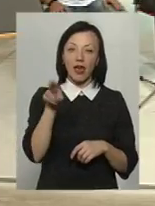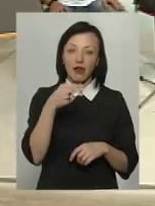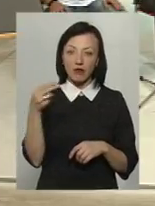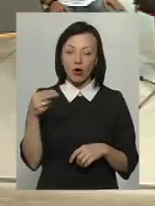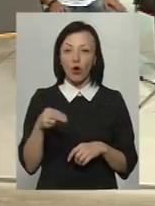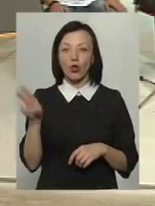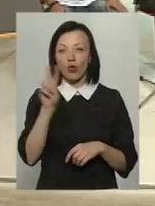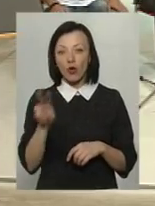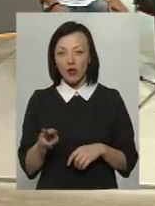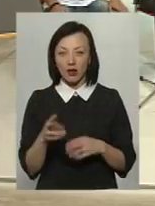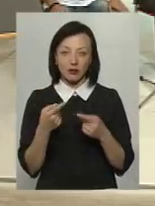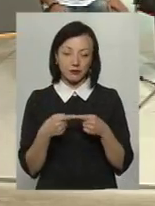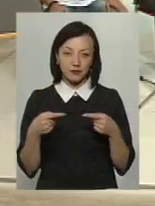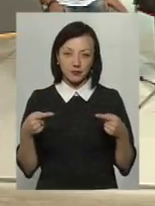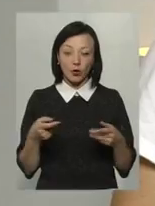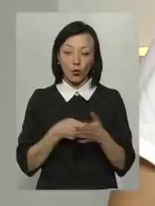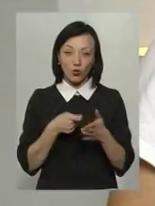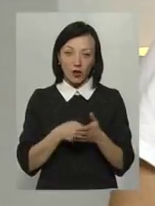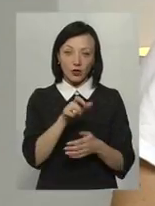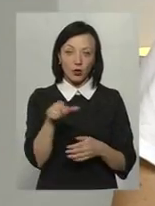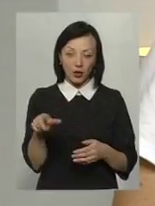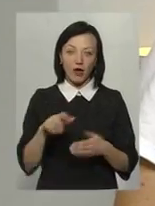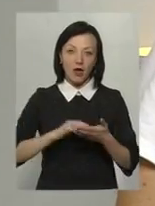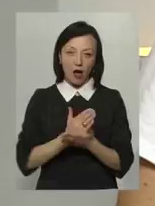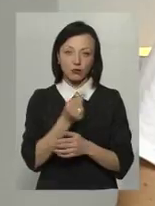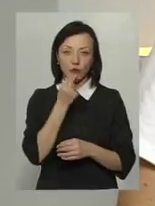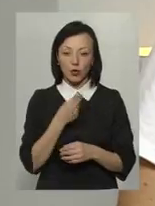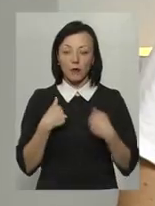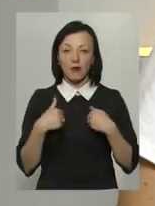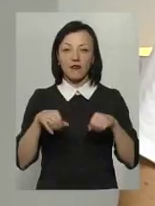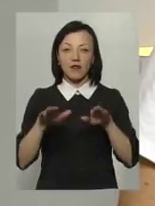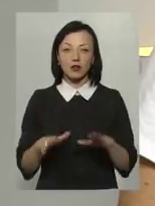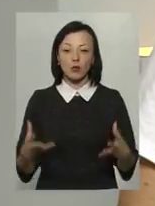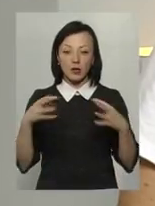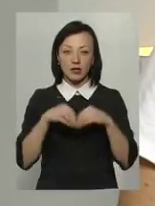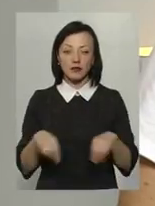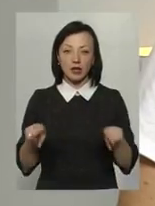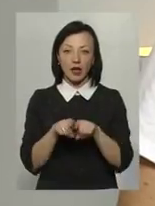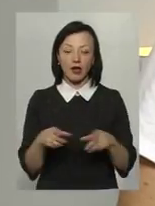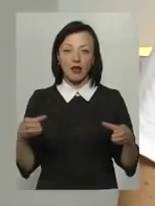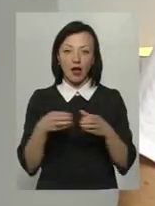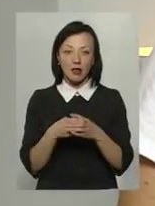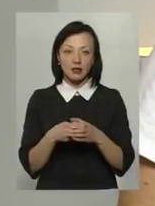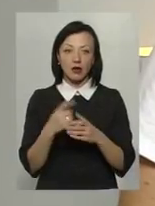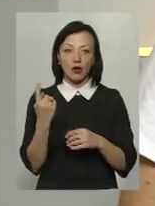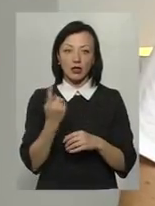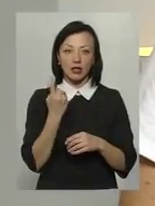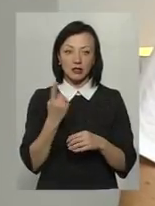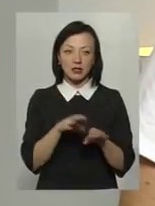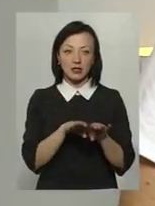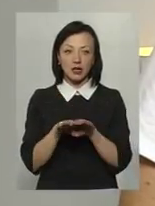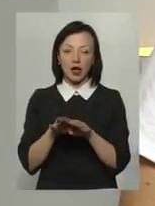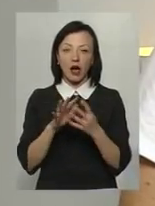людей хорошою якісною продукцією. Тому ми вирішили об'єднатися в такий органічний кластер. Це одна з ніж